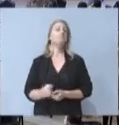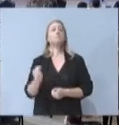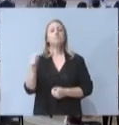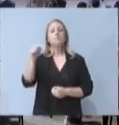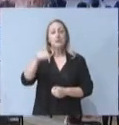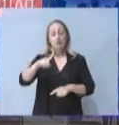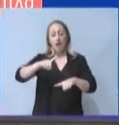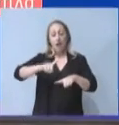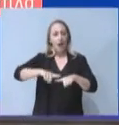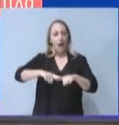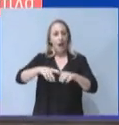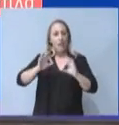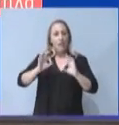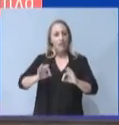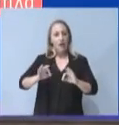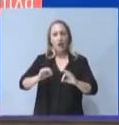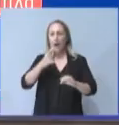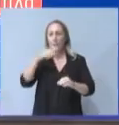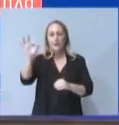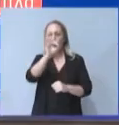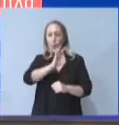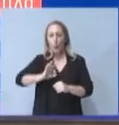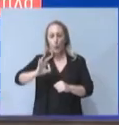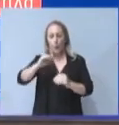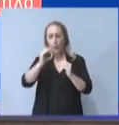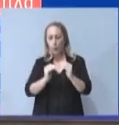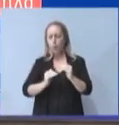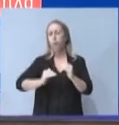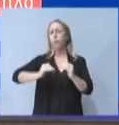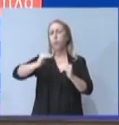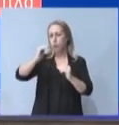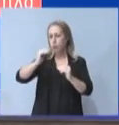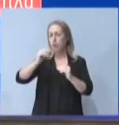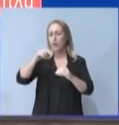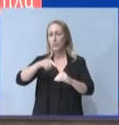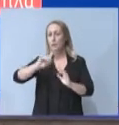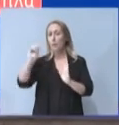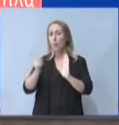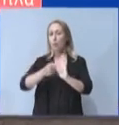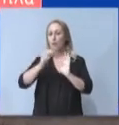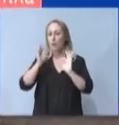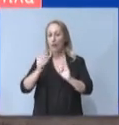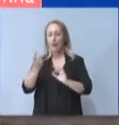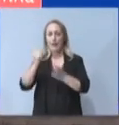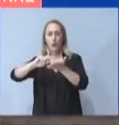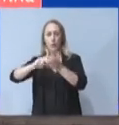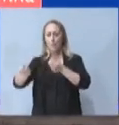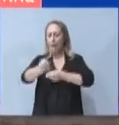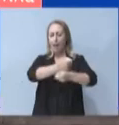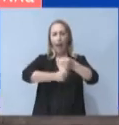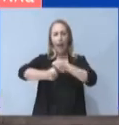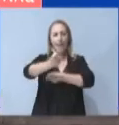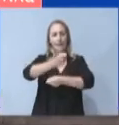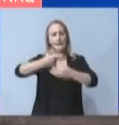θέση της Ελλάδος είναι γεωπολιτικά αναβαθμισμένη ως οποτέ. Με την οικονομία και τις επιχειρήσεις της, ήδη σε